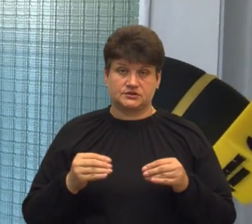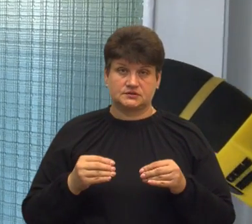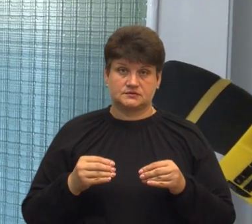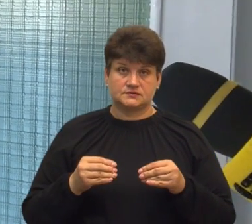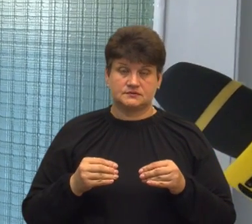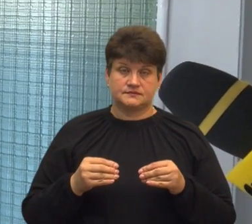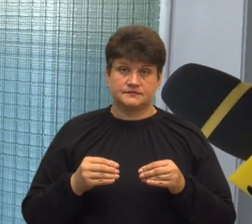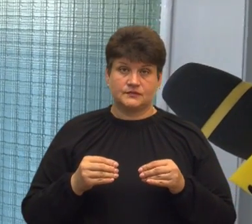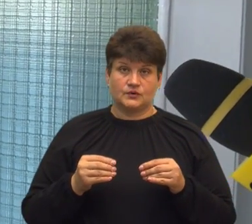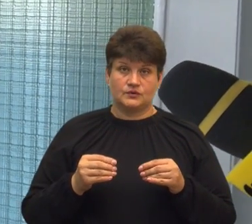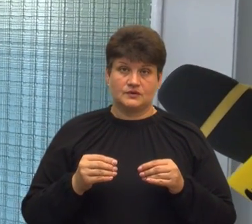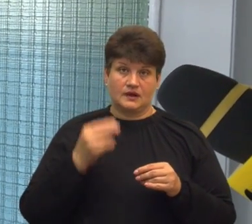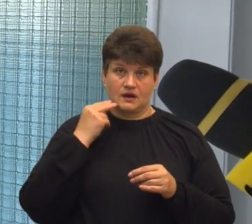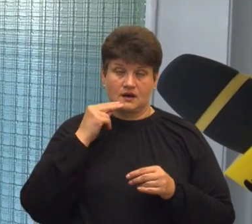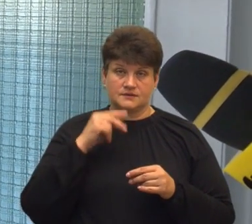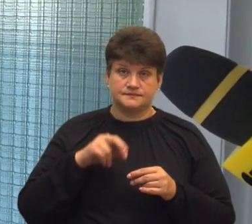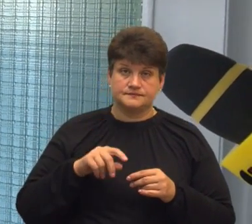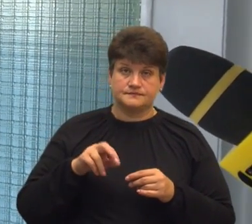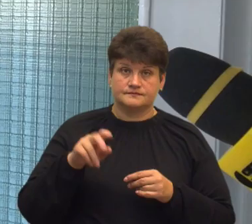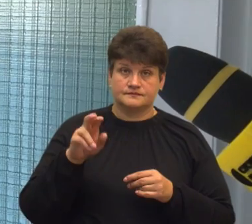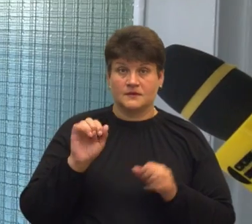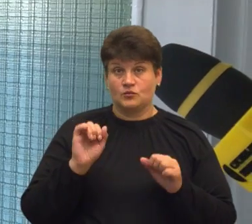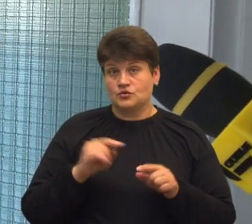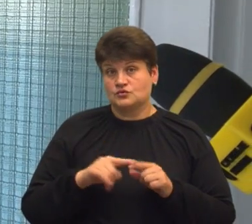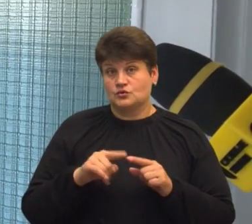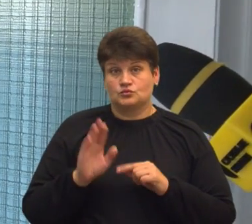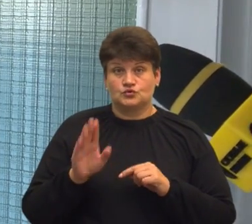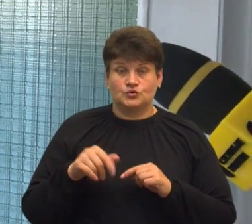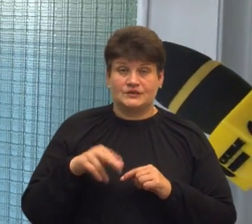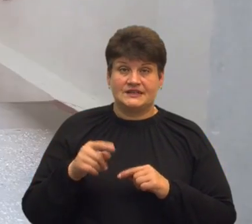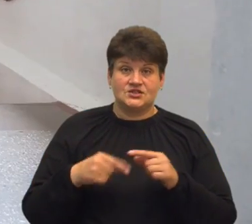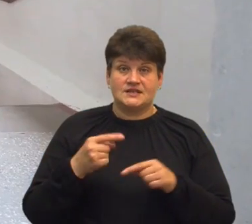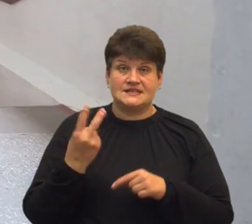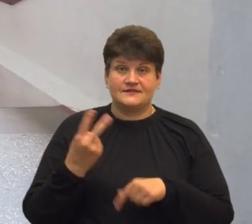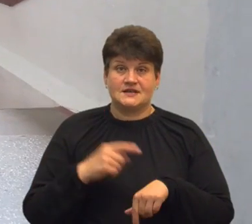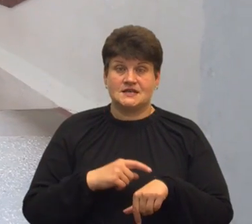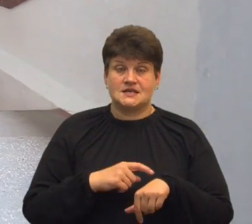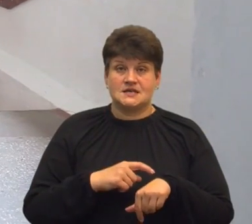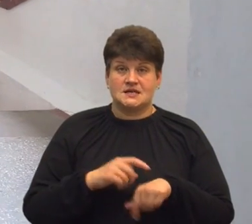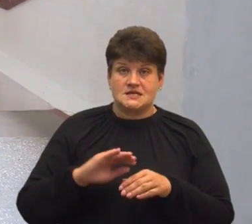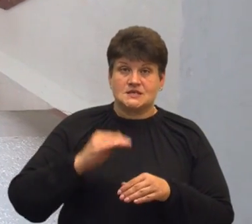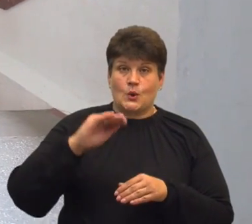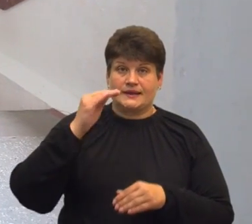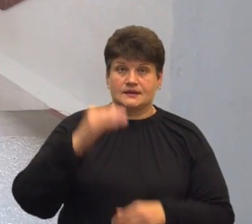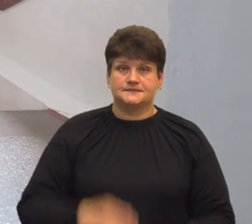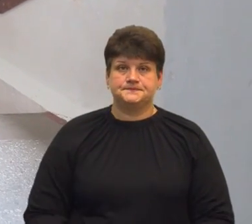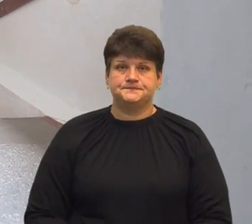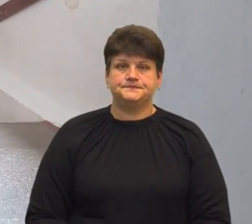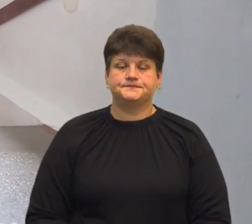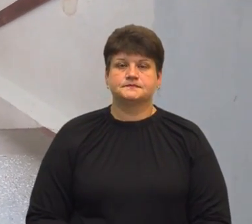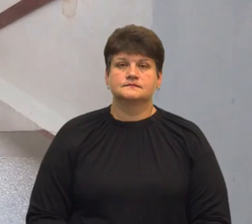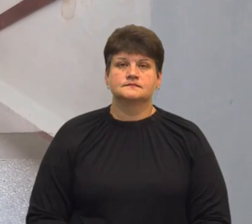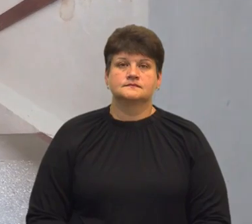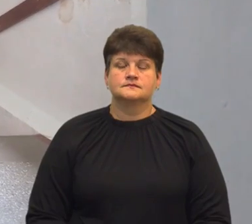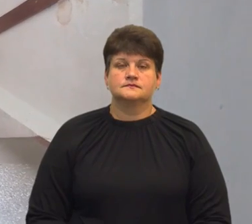ногою піднімаюсь, вже краще. Може, скоро буду ходити через дві сходинки. Богдана Савицька, Оксана Геліяш, Суспільне новини,